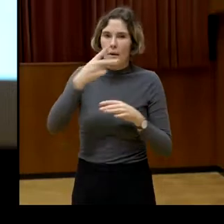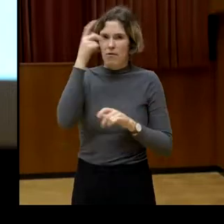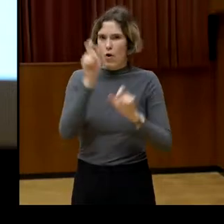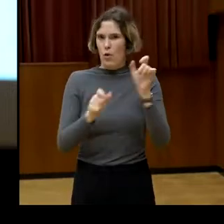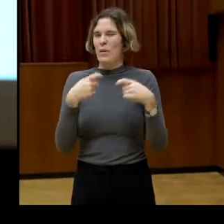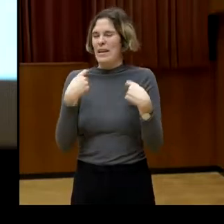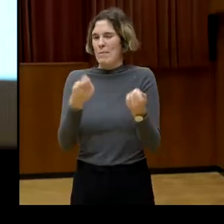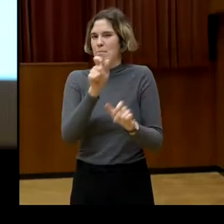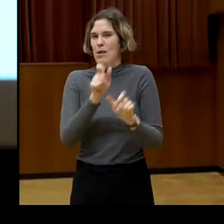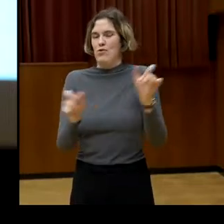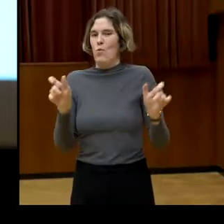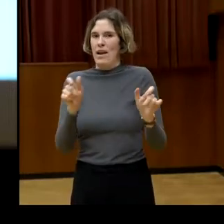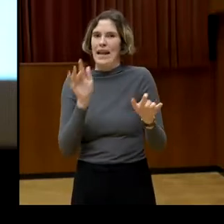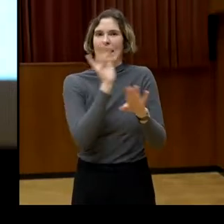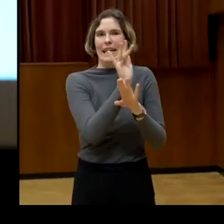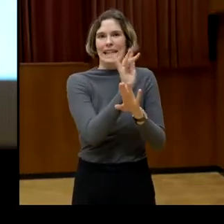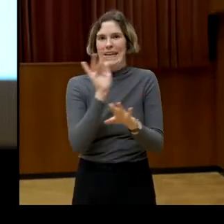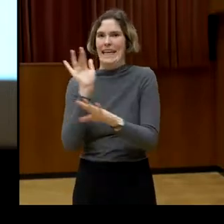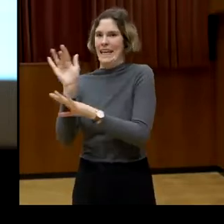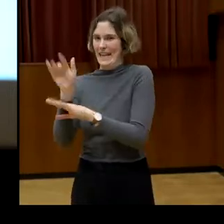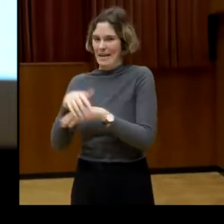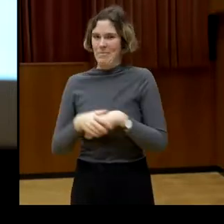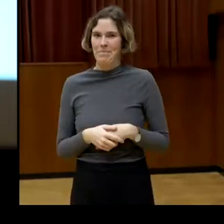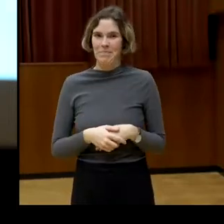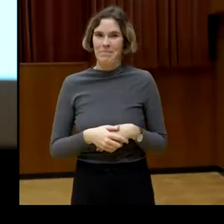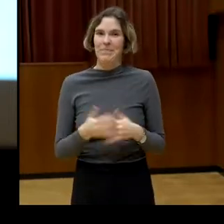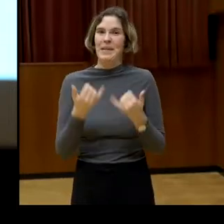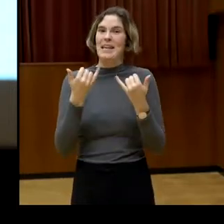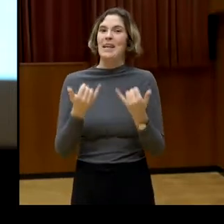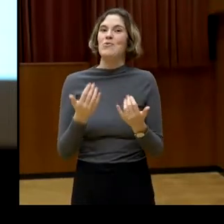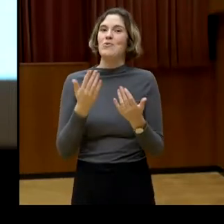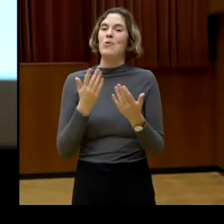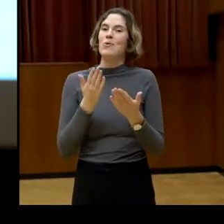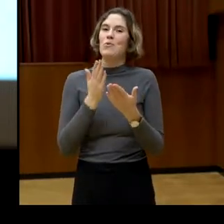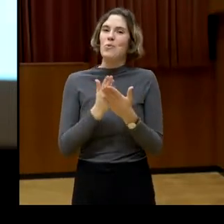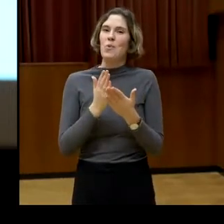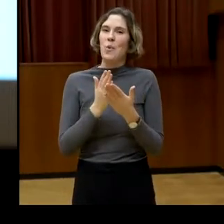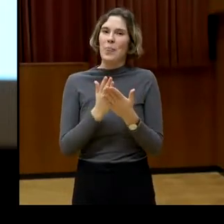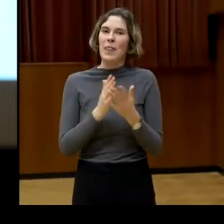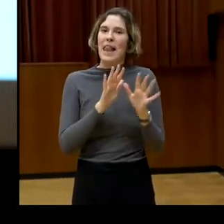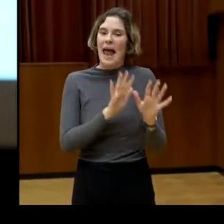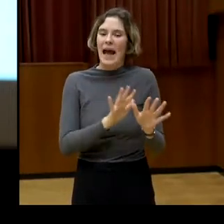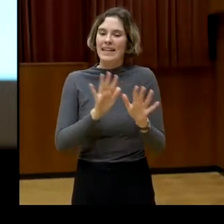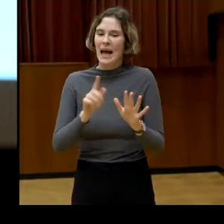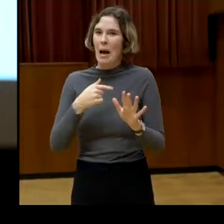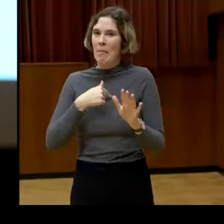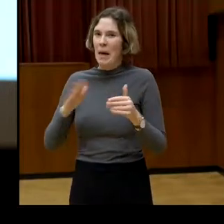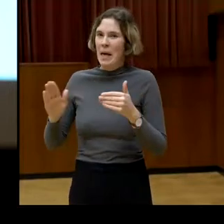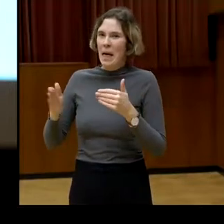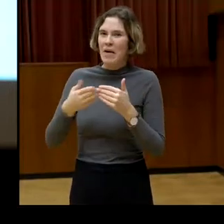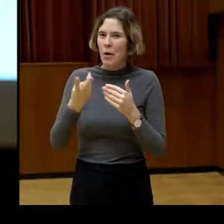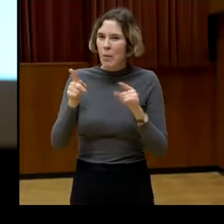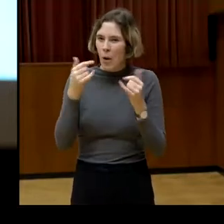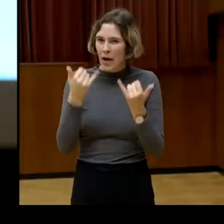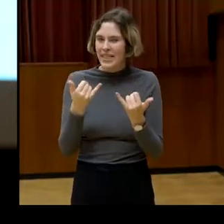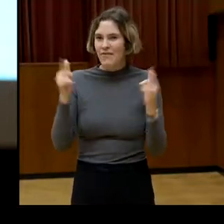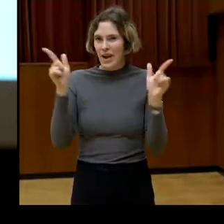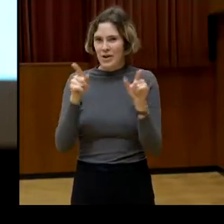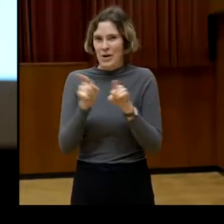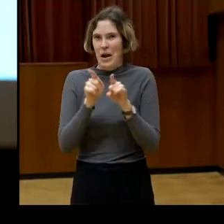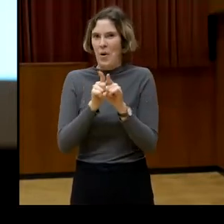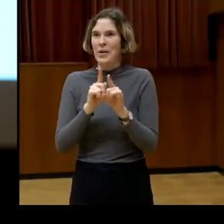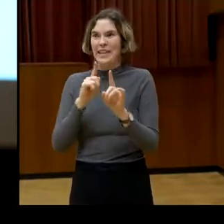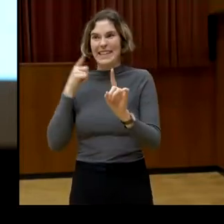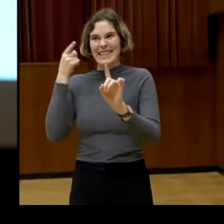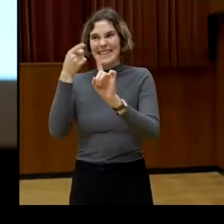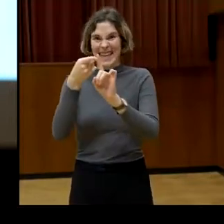Das bringt mich schon am Ende, denn es soll ja heute auch eine partizipative Veranstaltung sein und nicht